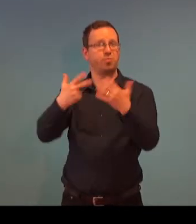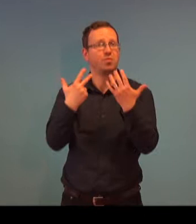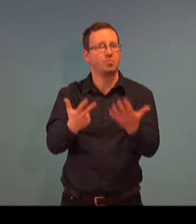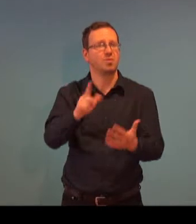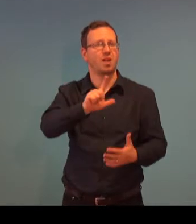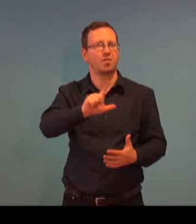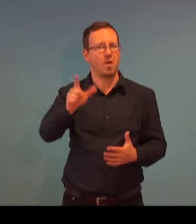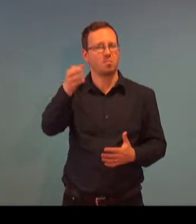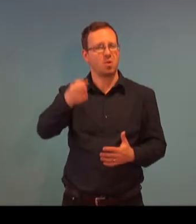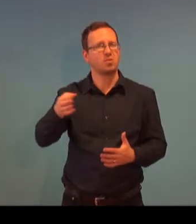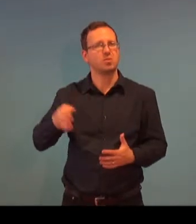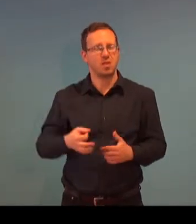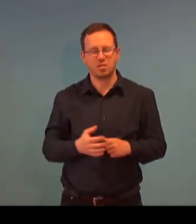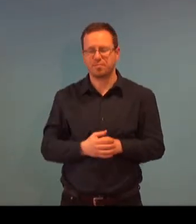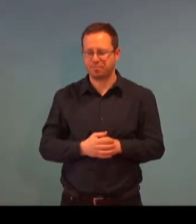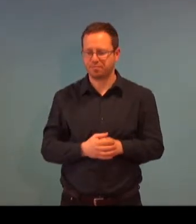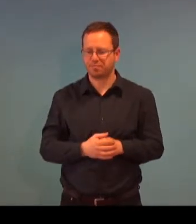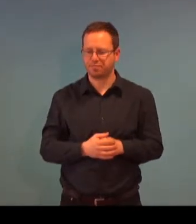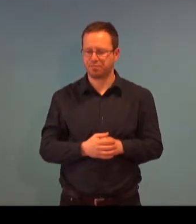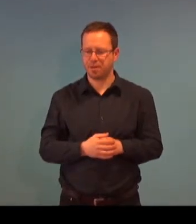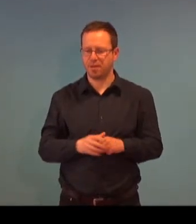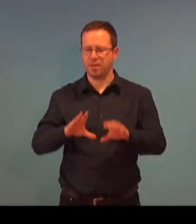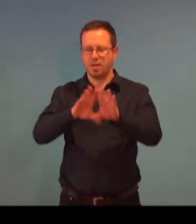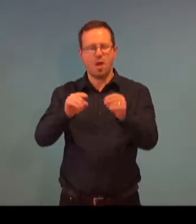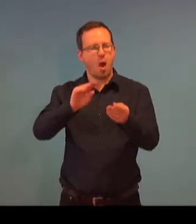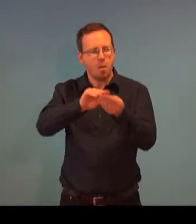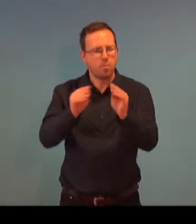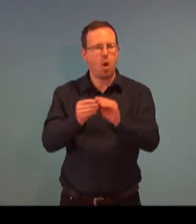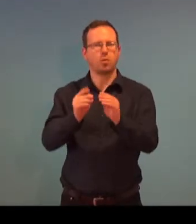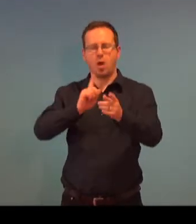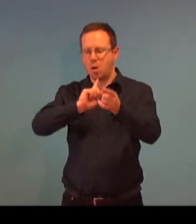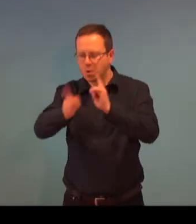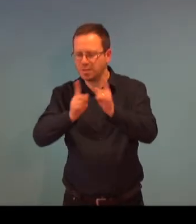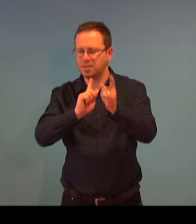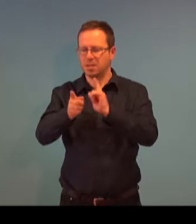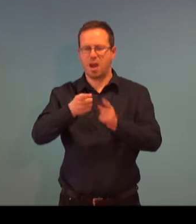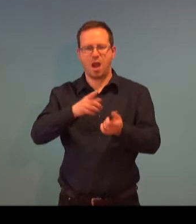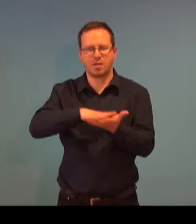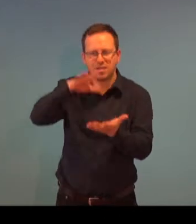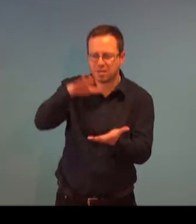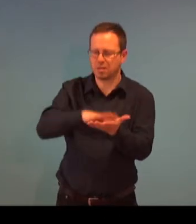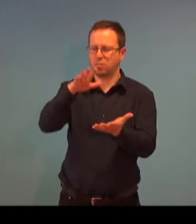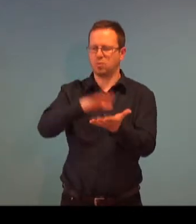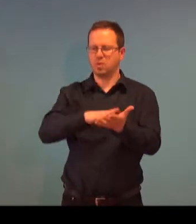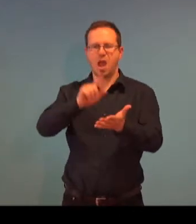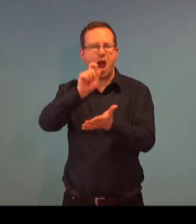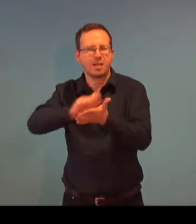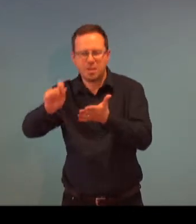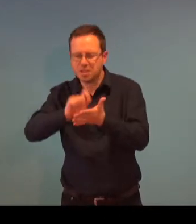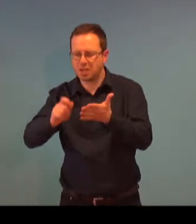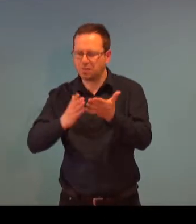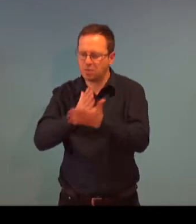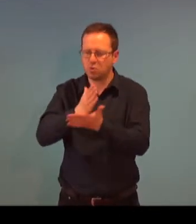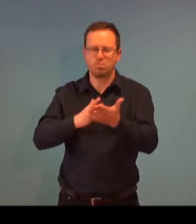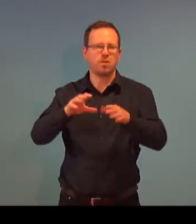82 %, a věnujeme se obchodu, logistice, distribuci,